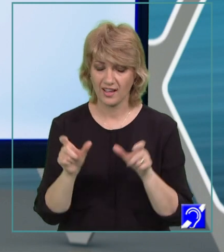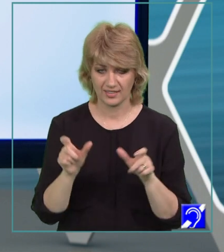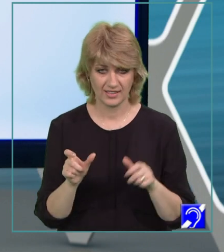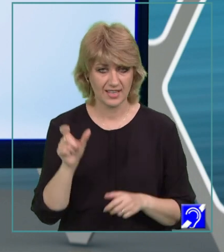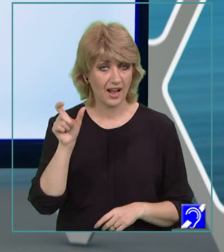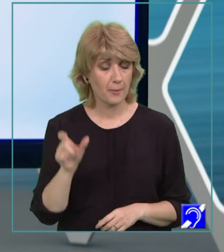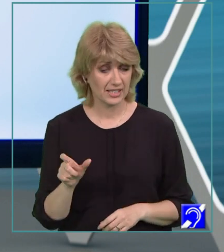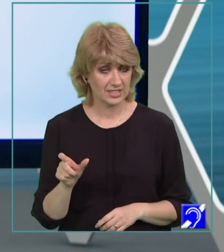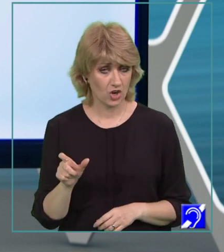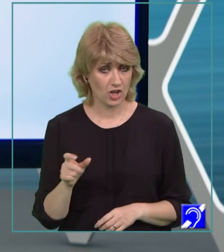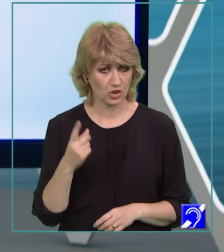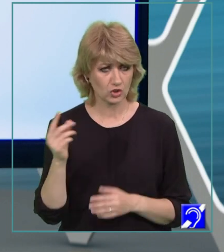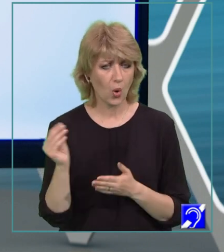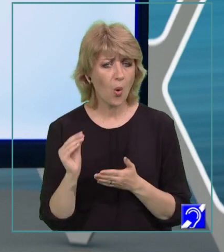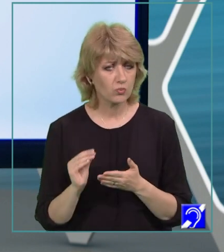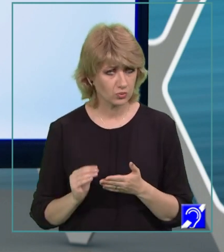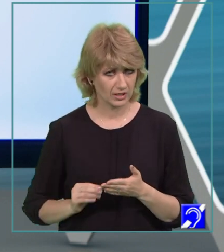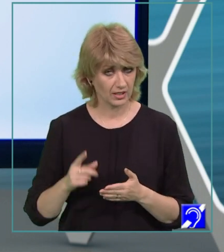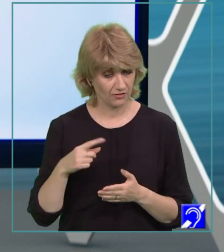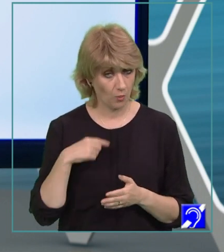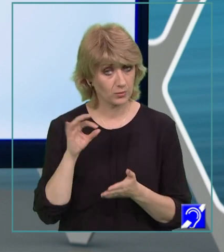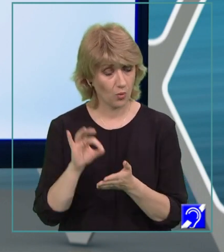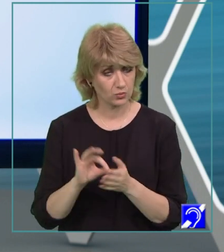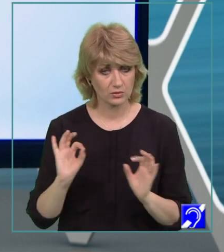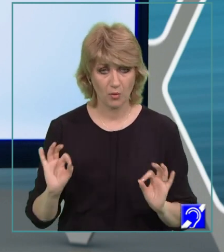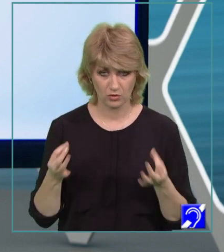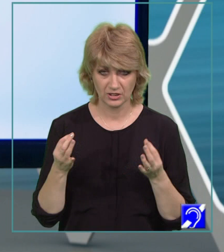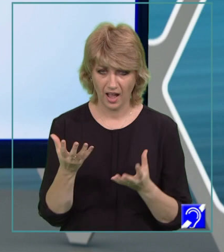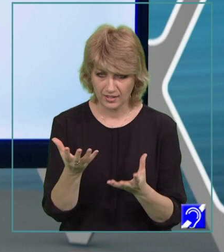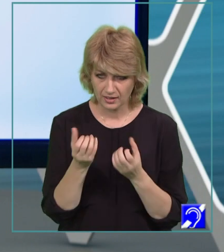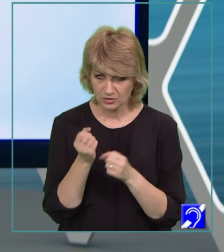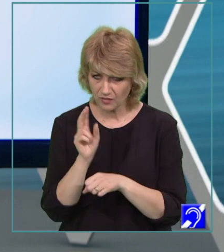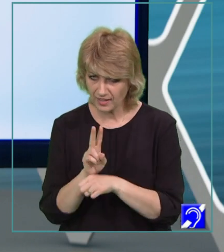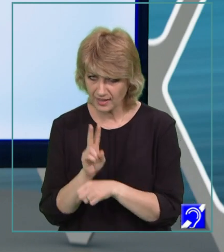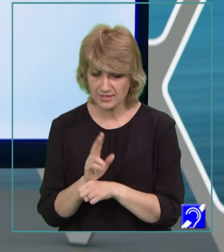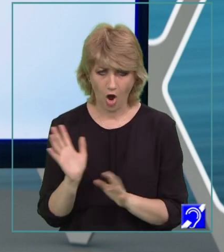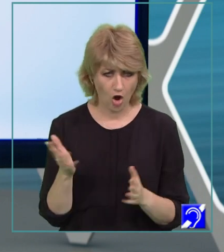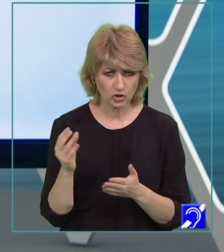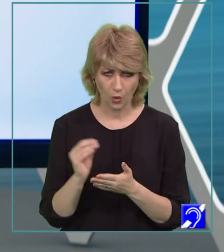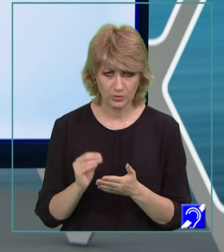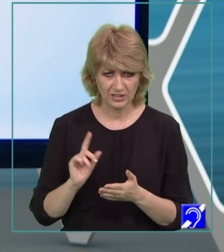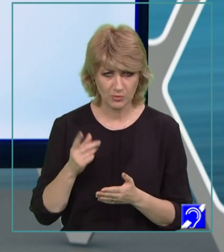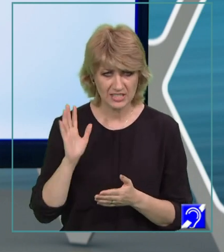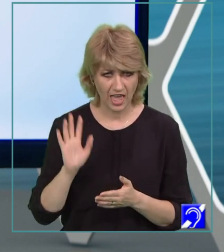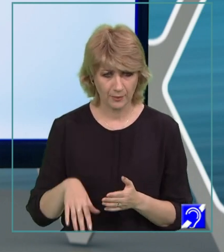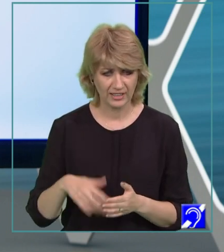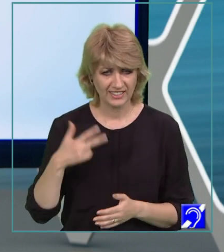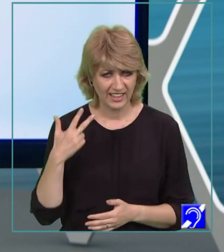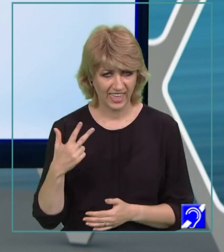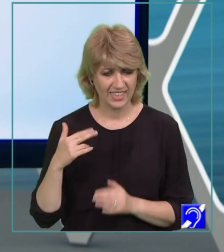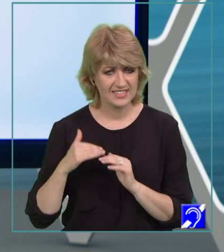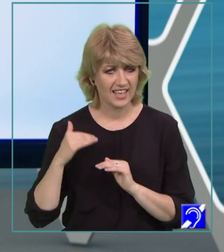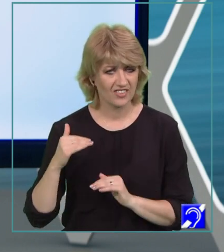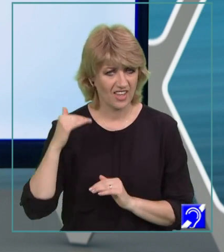personajului într-o compunere pe care vă o propun model, atrăgându-vă atenția că orice compunere trebuie să aibă acele trei